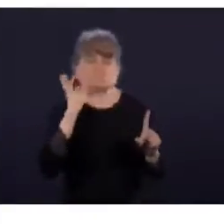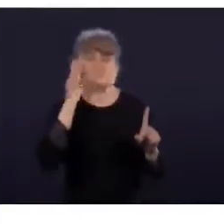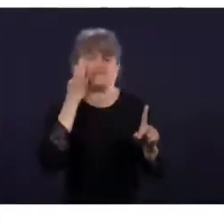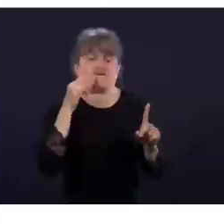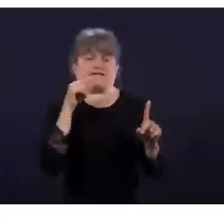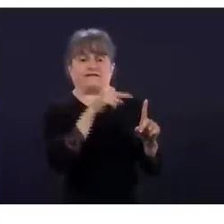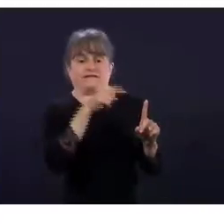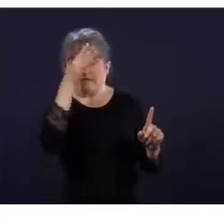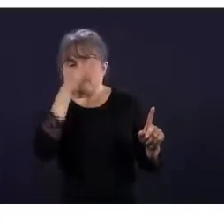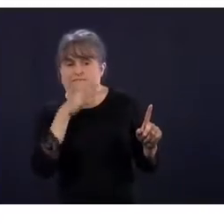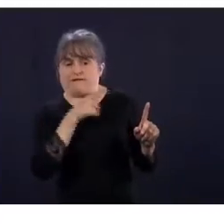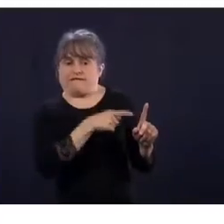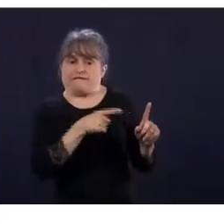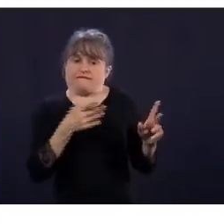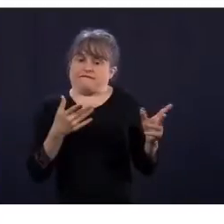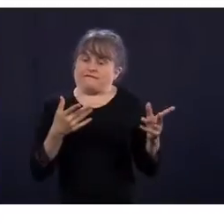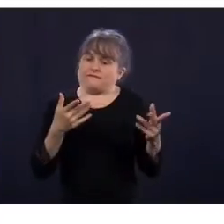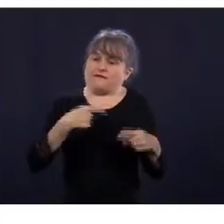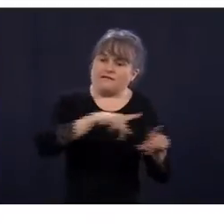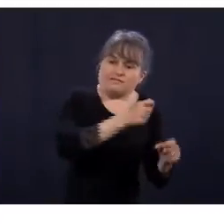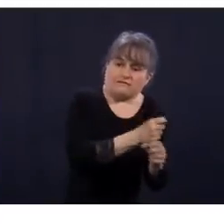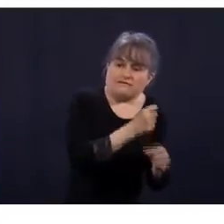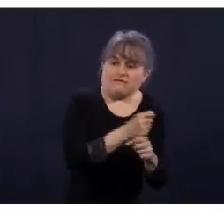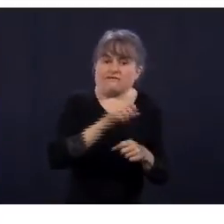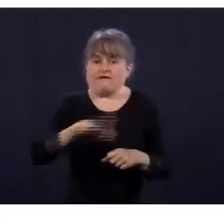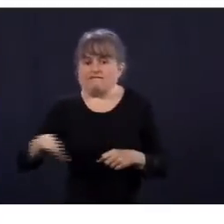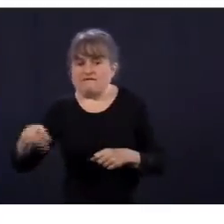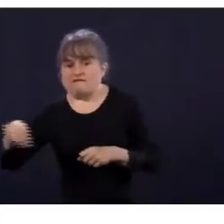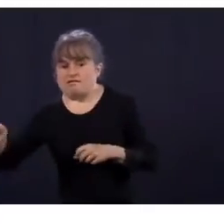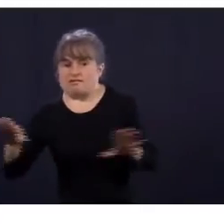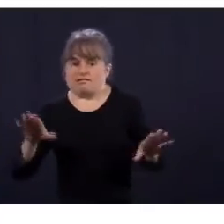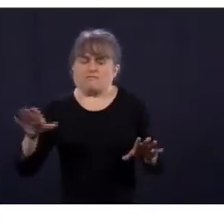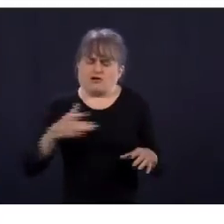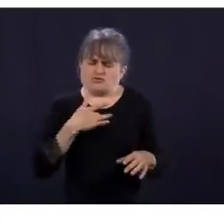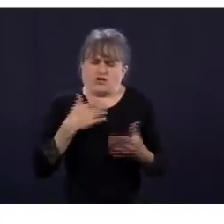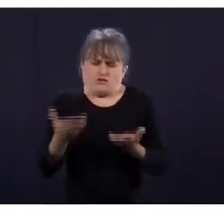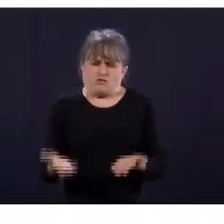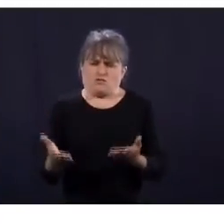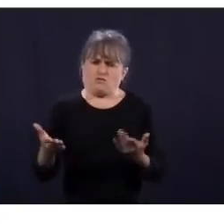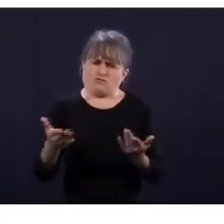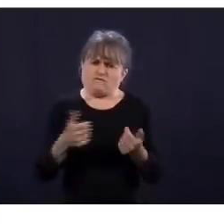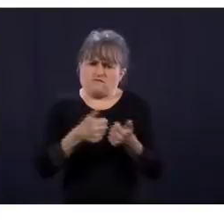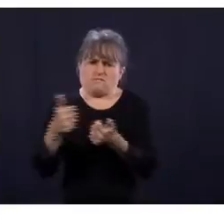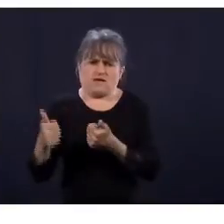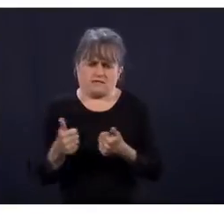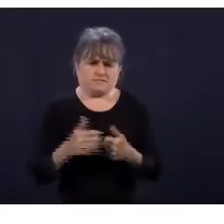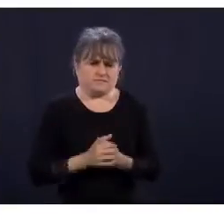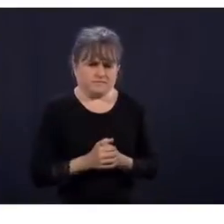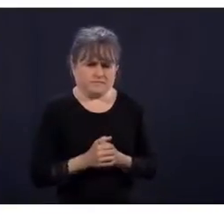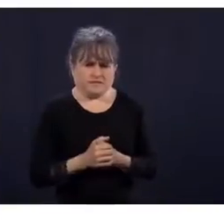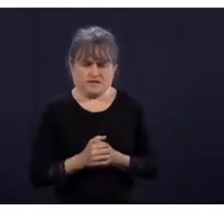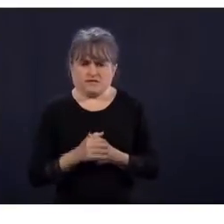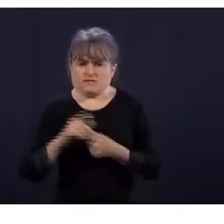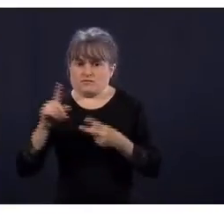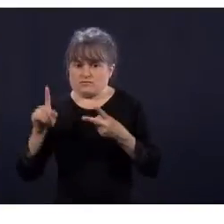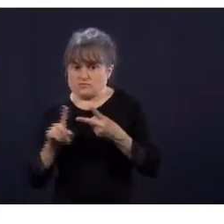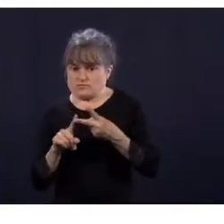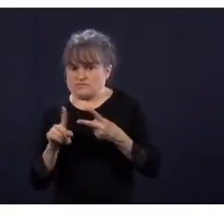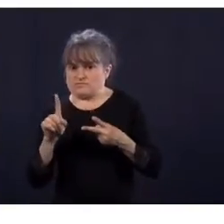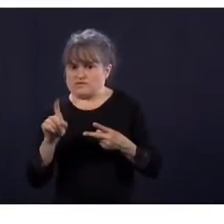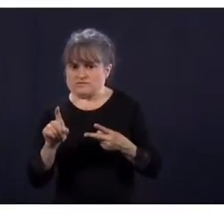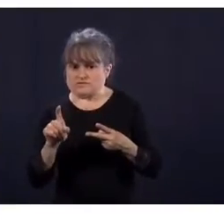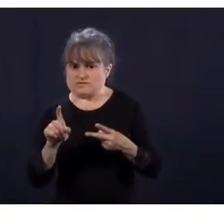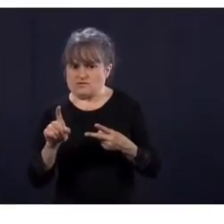puis qui choisissent de ne pas envoyer leur enfant à la garderie?-ce qu doivent continuer de payer les frais de garde? Bon. D'abord, ces personnes-là, là,